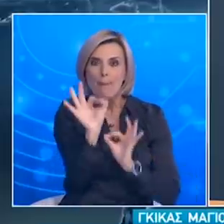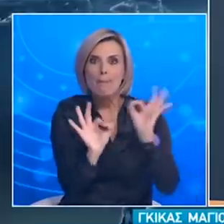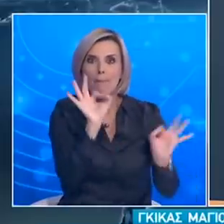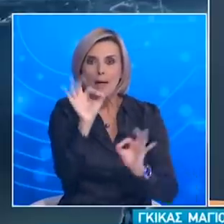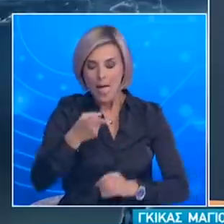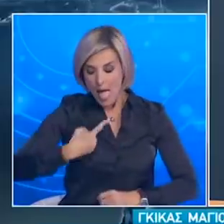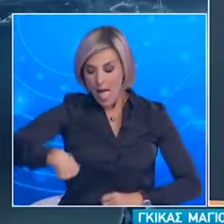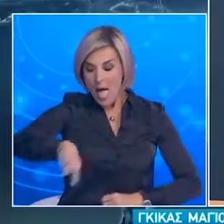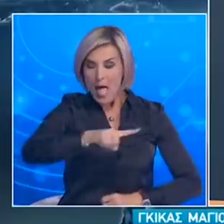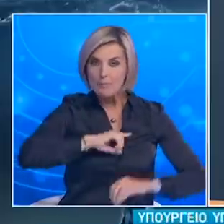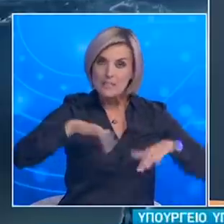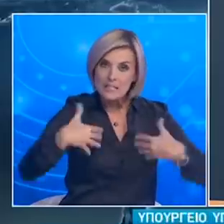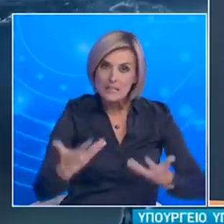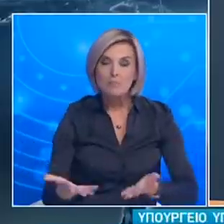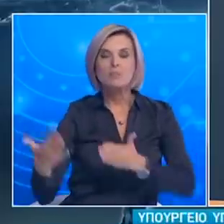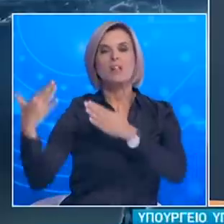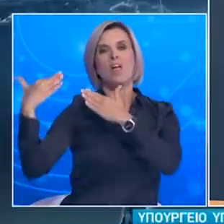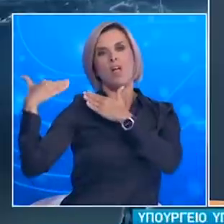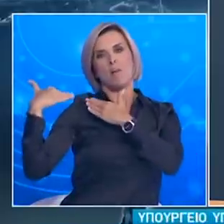όλοι υπεύθυνοι και όλοι μπορούμε να συμβάλλουμε